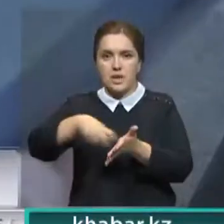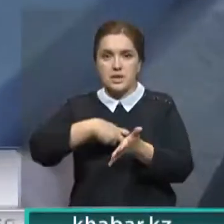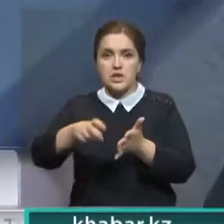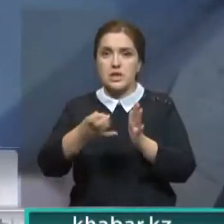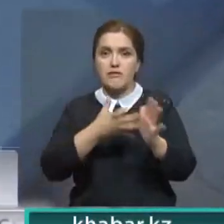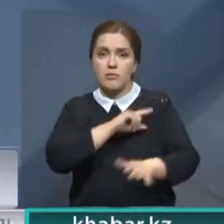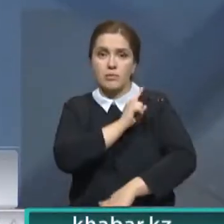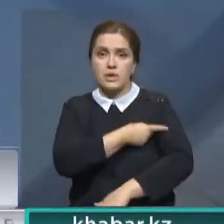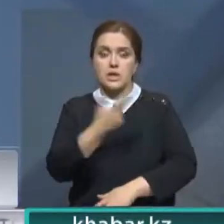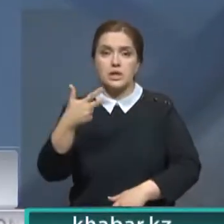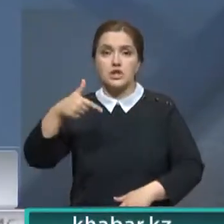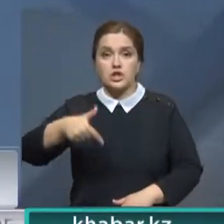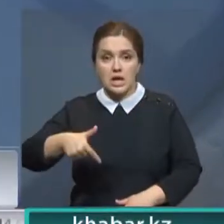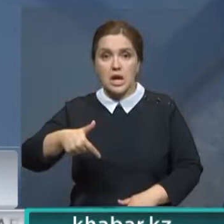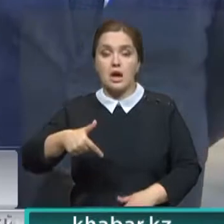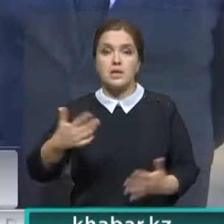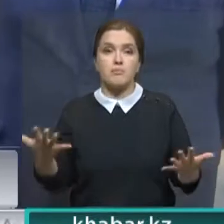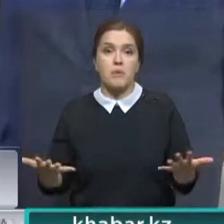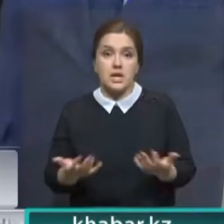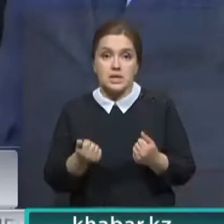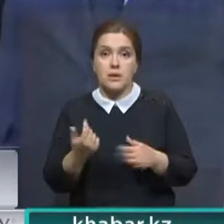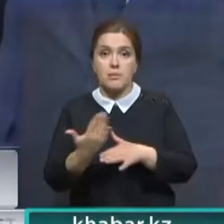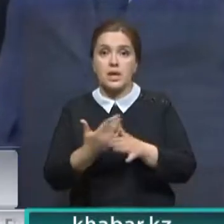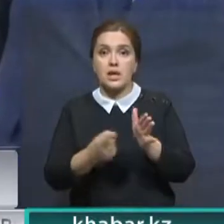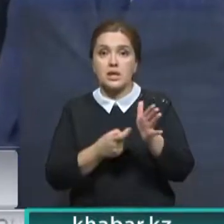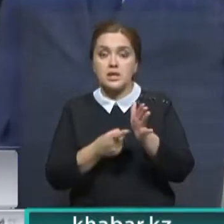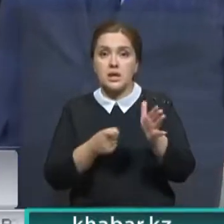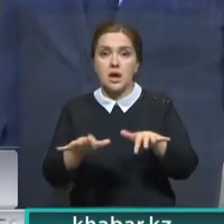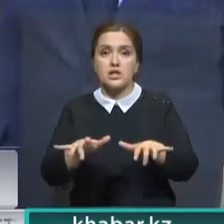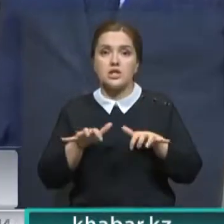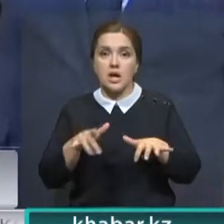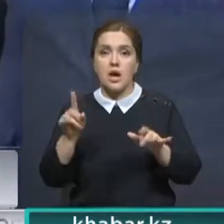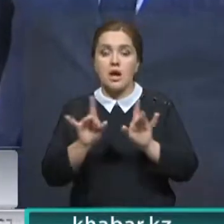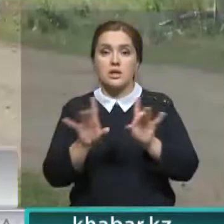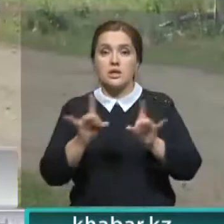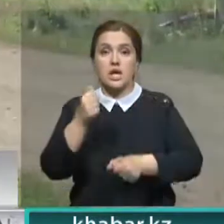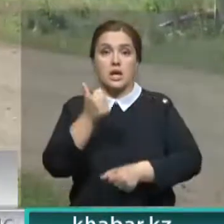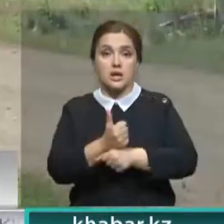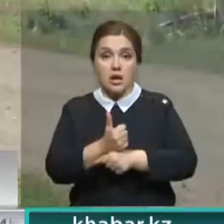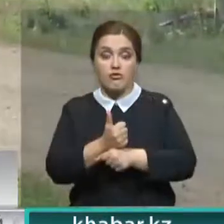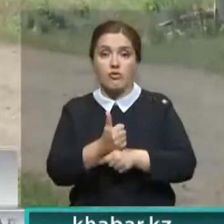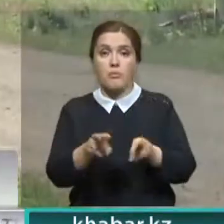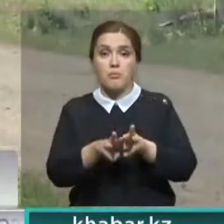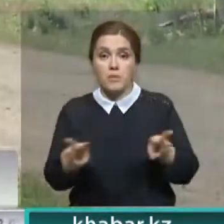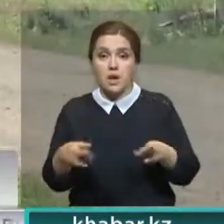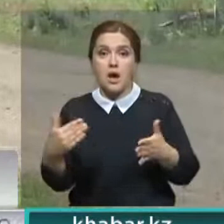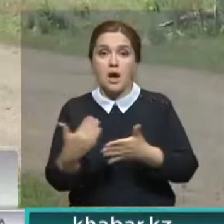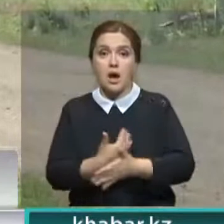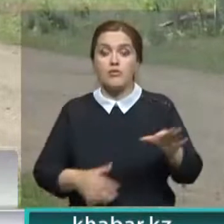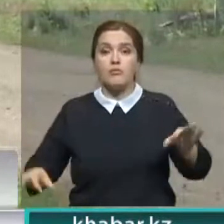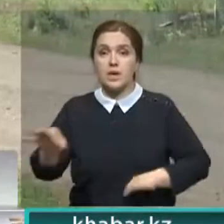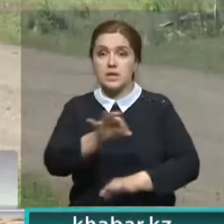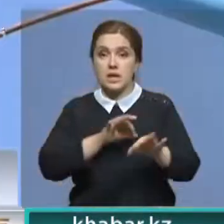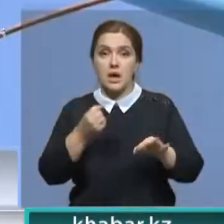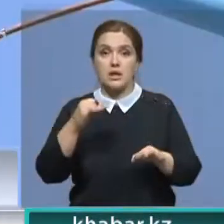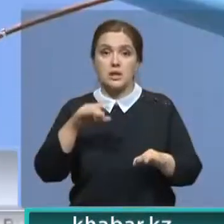Не хватило мощности 3G-связи. Спасти патовую ситуацию помогли карагандинские айтишники. Они рассказали главному по цифровизации о